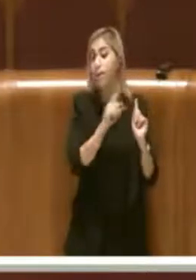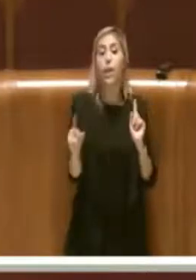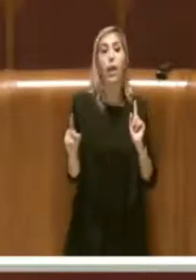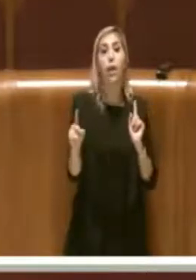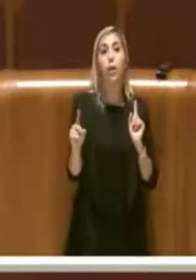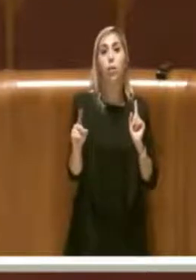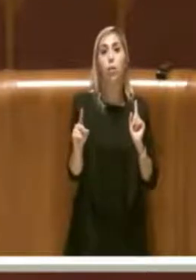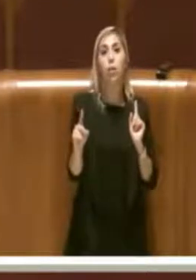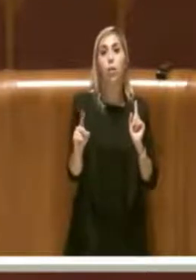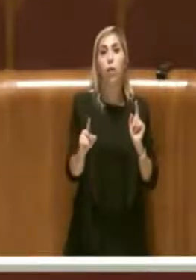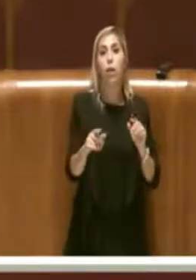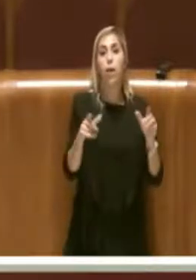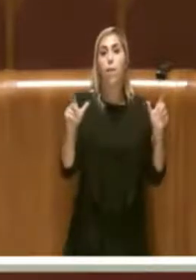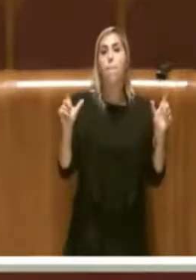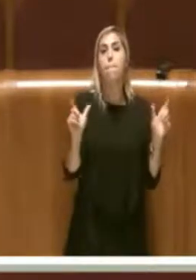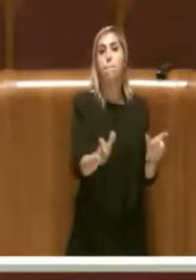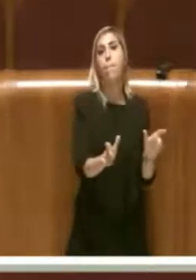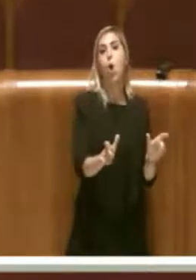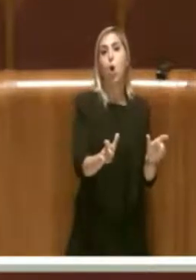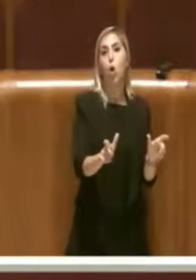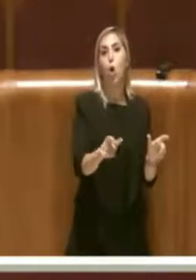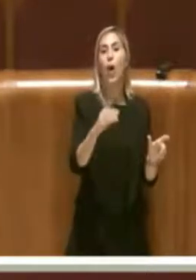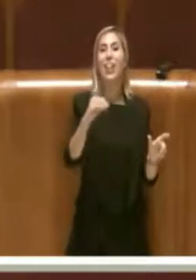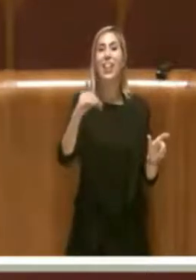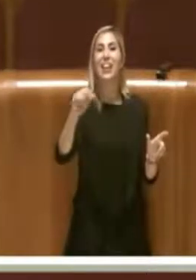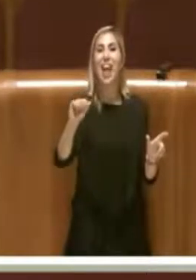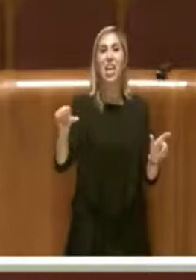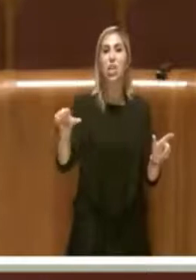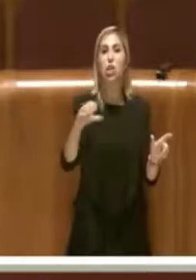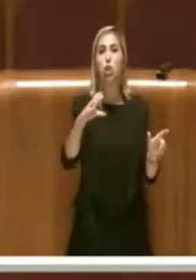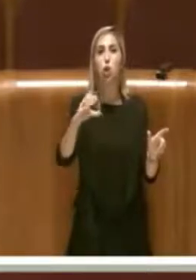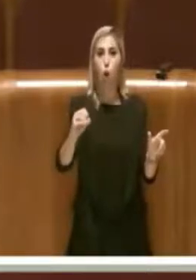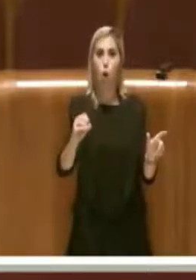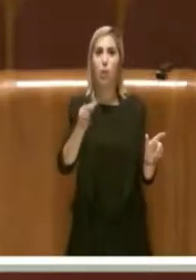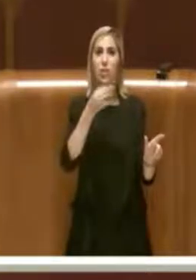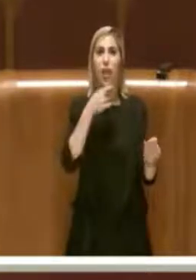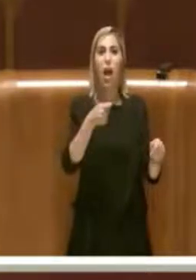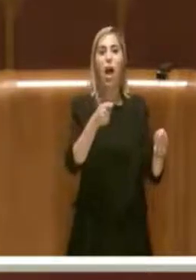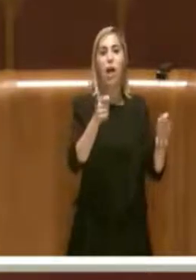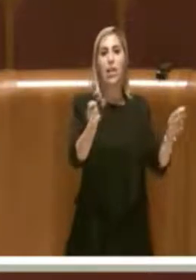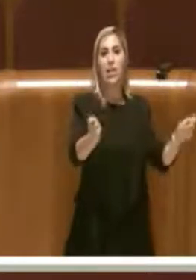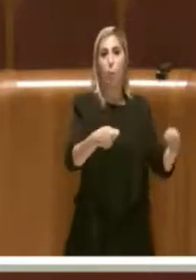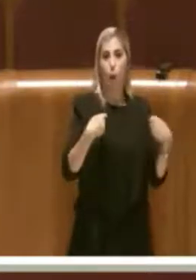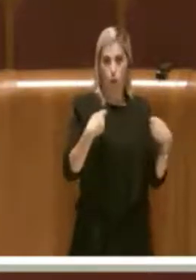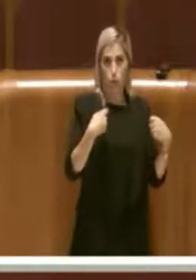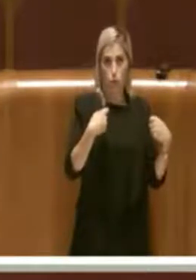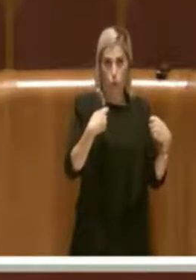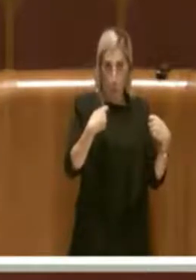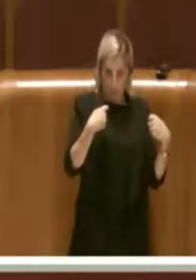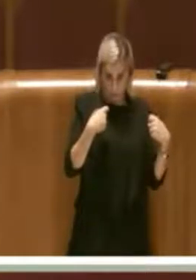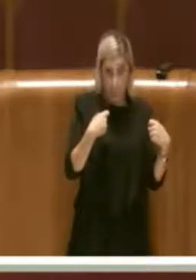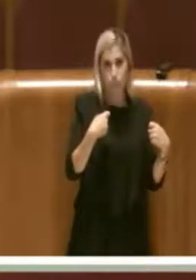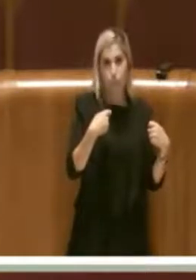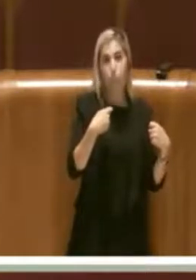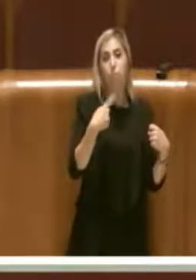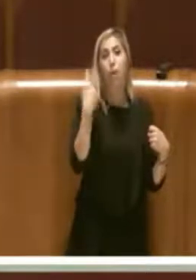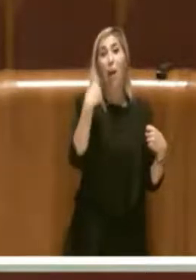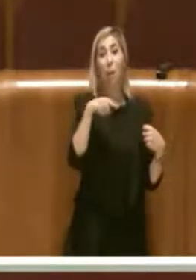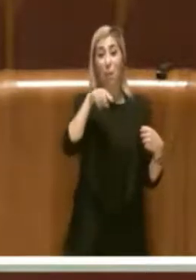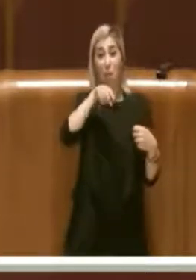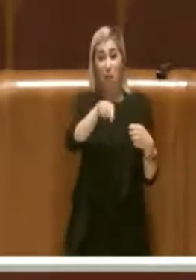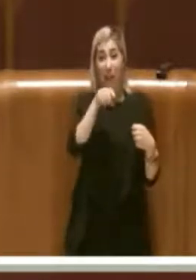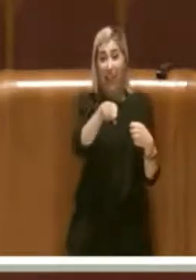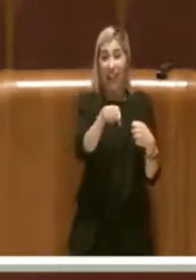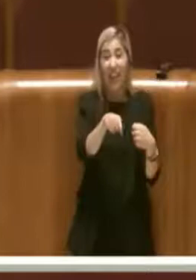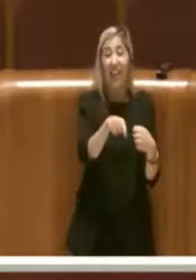'applicazione del DASPO. Tuttavia queste sanzioni non costituiscono